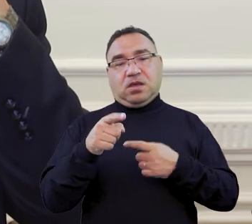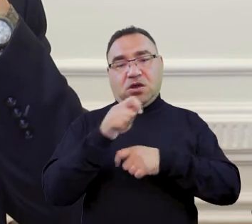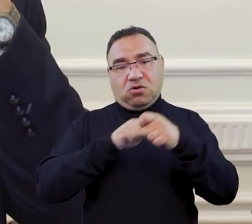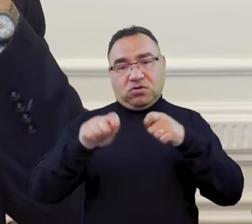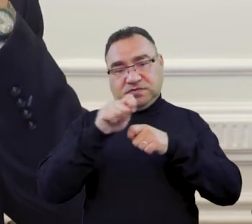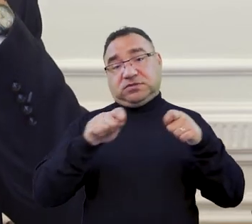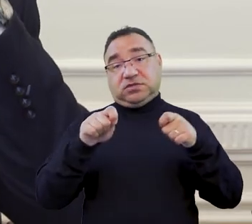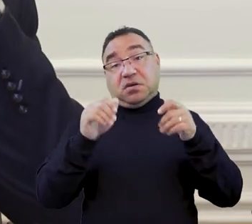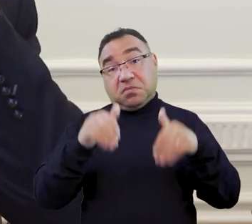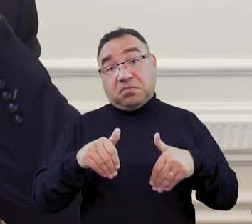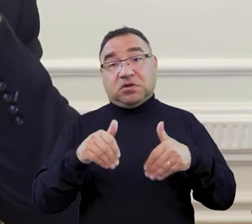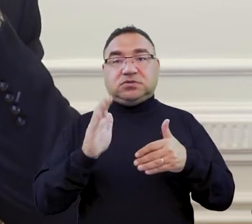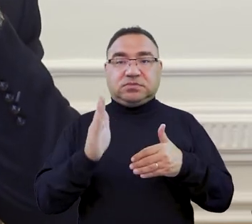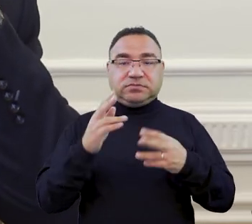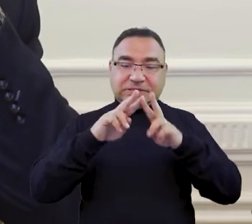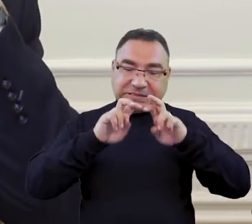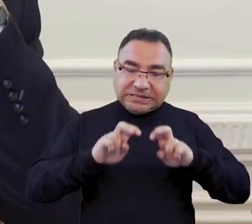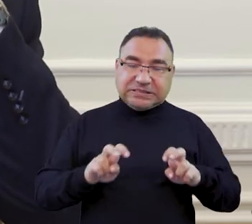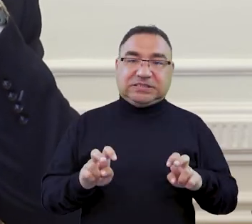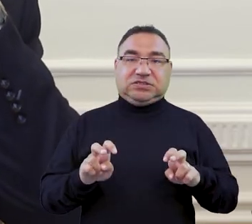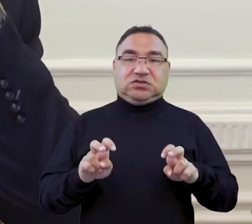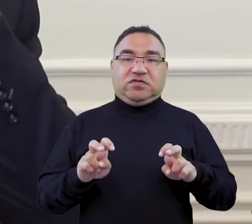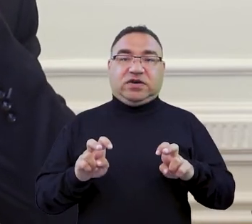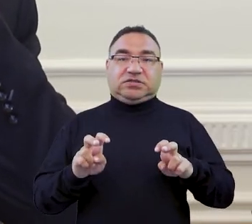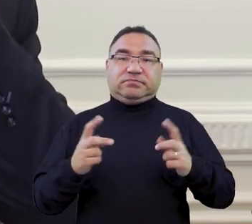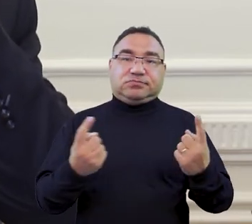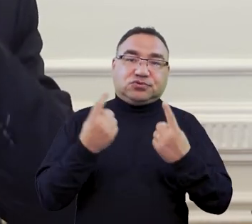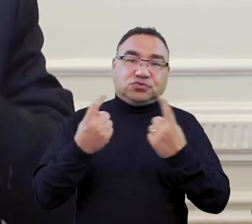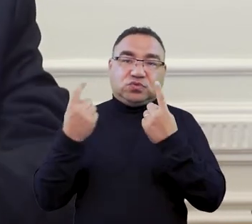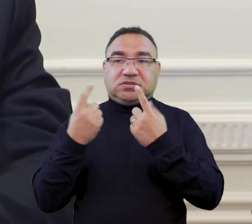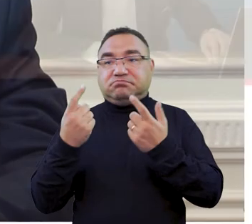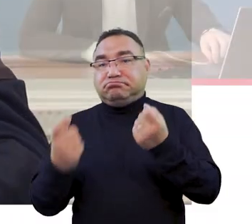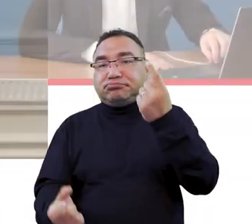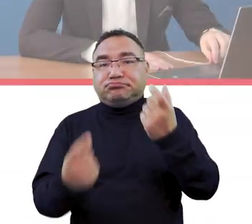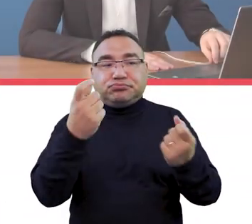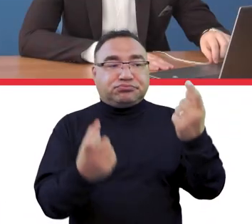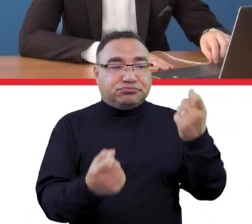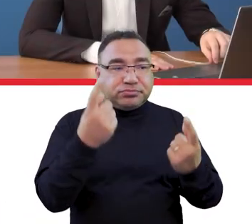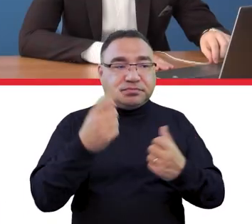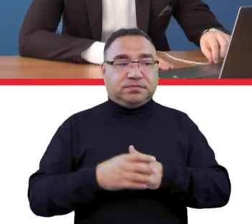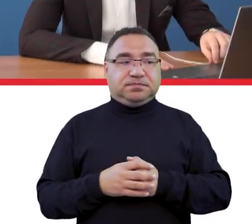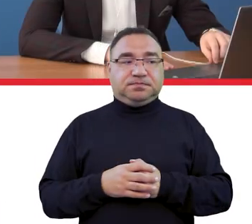rozwiązania być. Być może, że będziemy analizować te przypadki, które gdzieś tam się dzieją